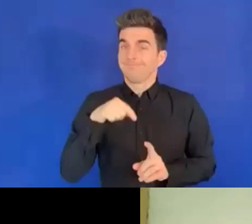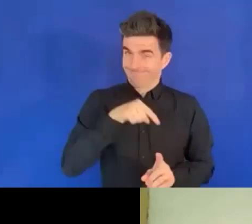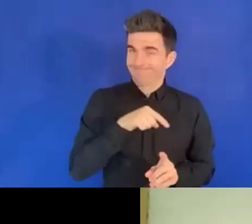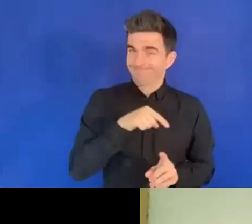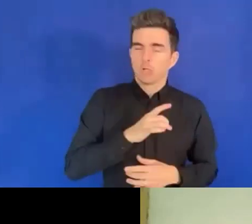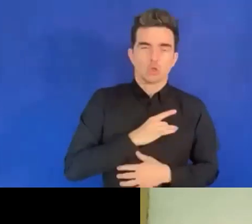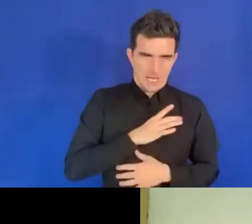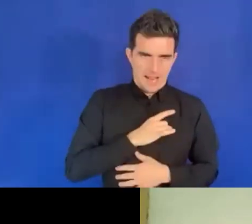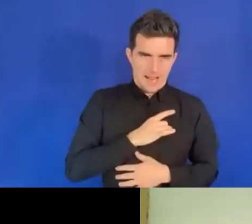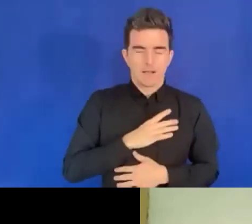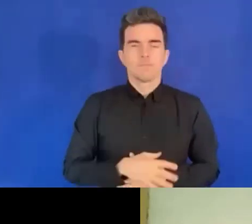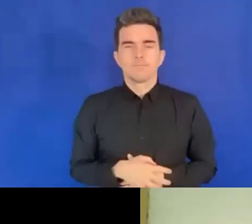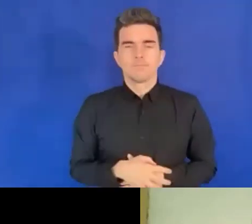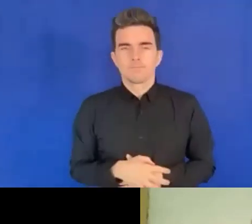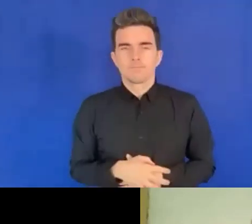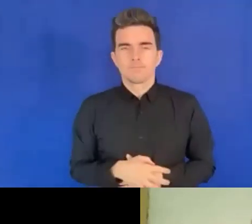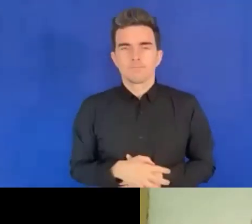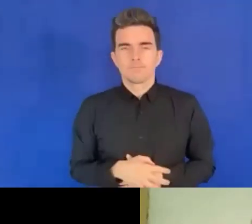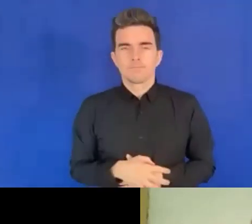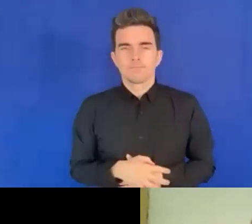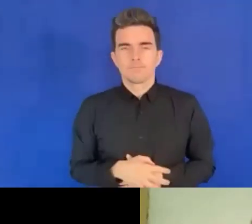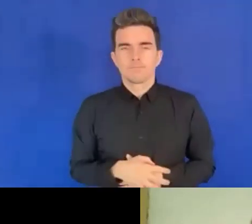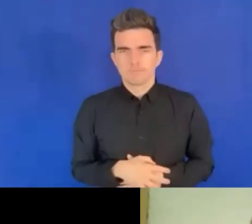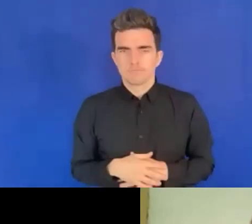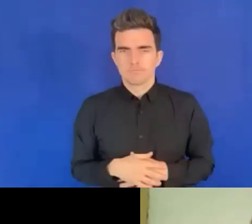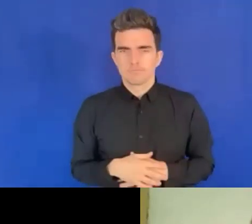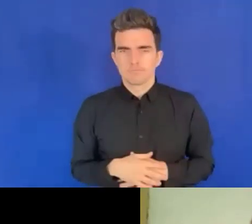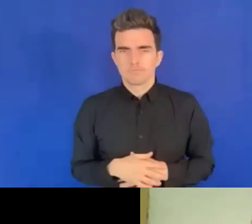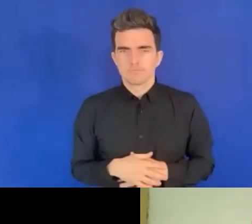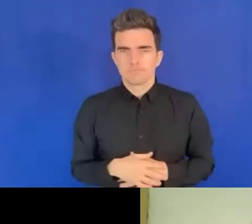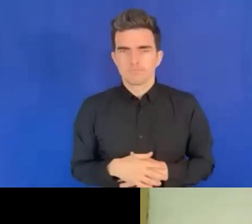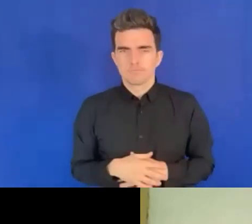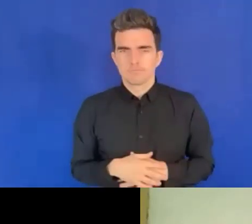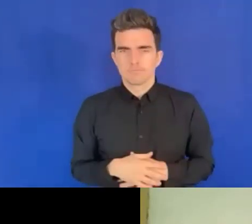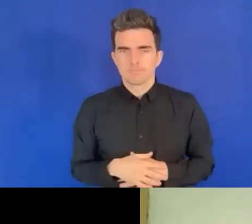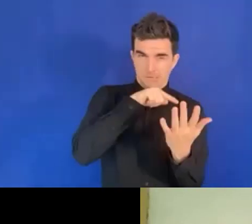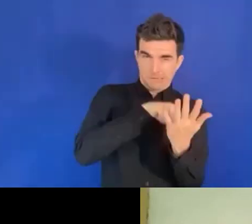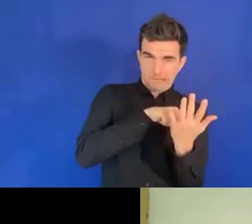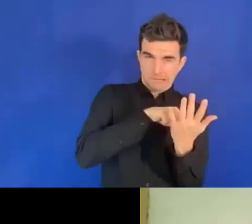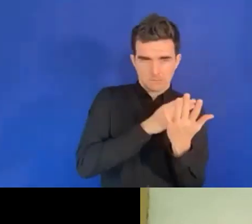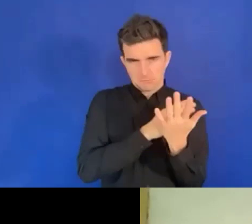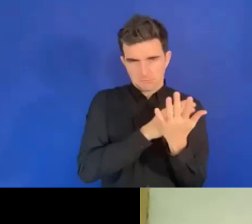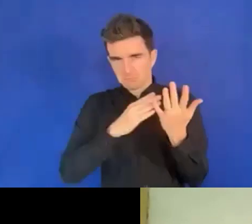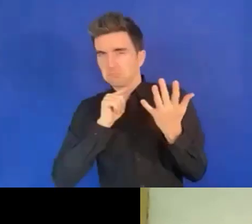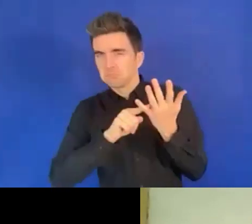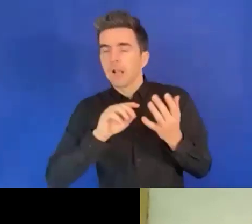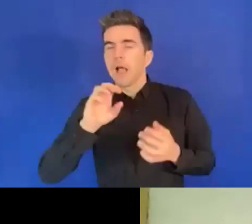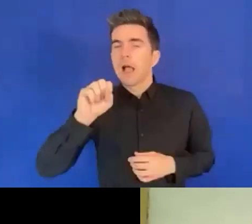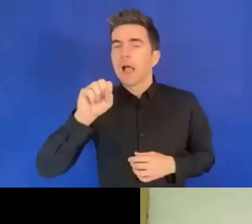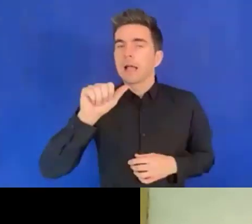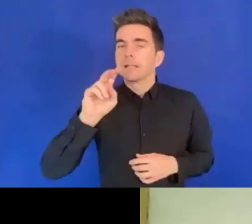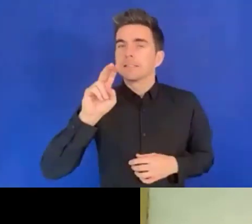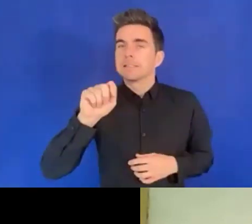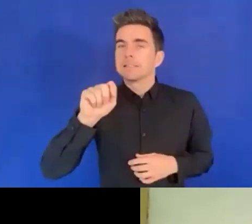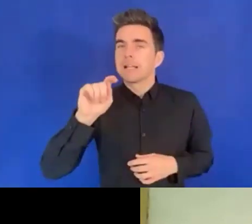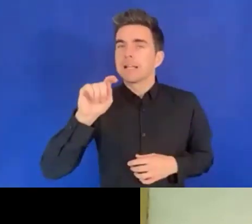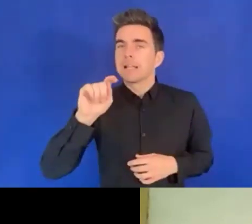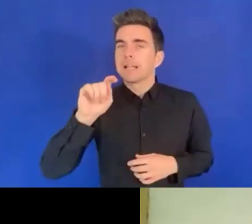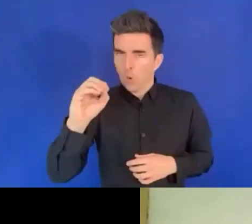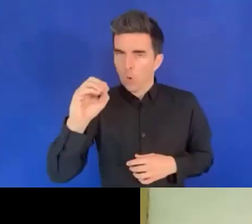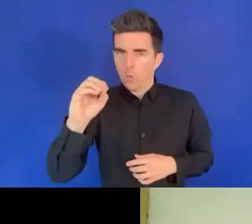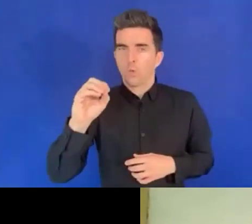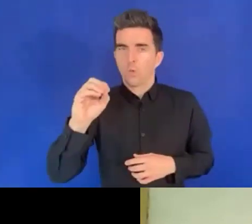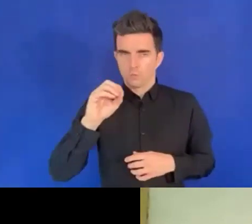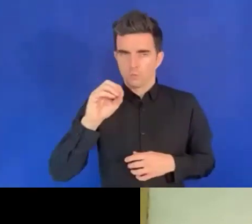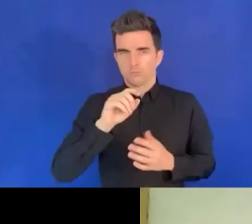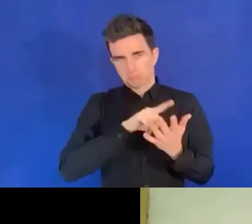Ce groupe est en train de mettre en œuvre le tableau de bord pour les handicapés. Nous avons des groupes de travail où les personnes handicapées,